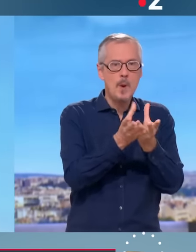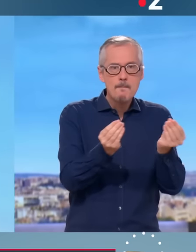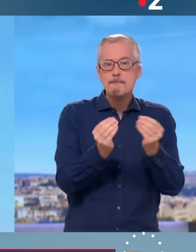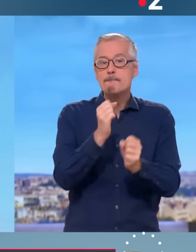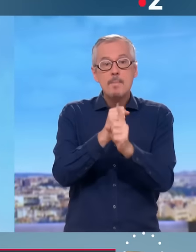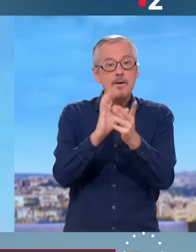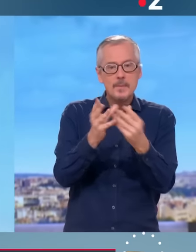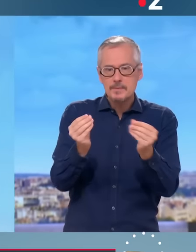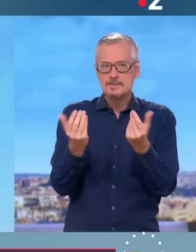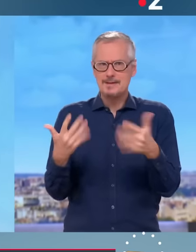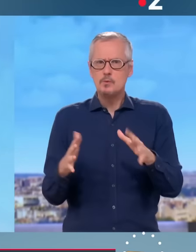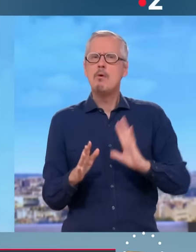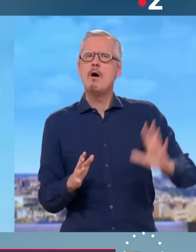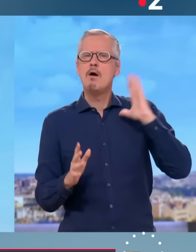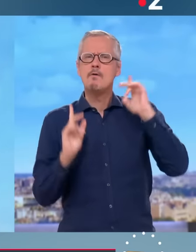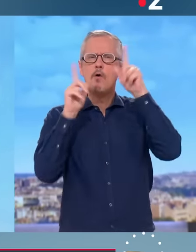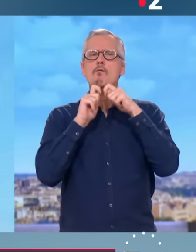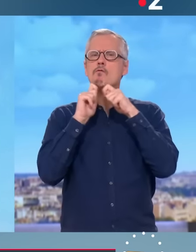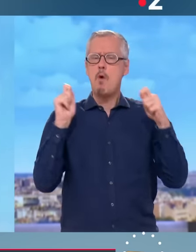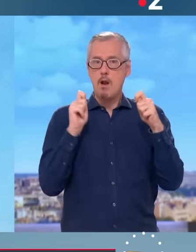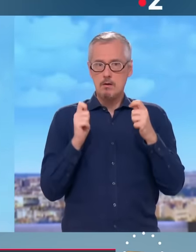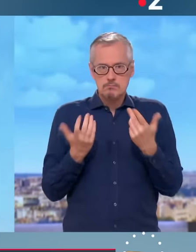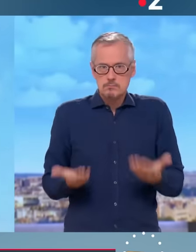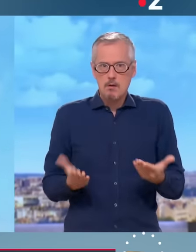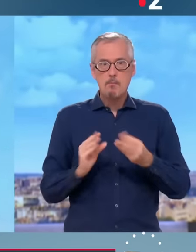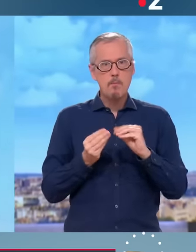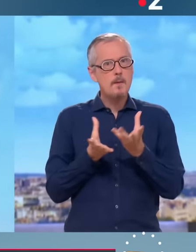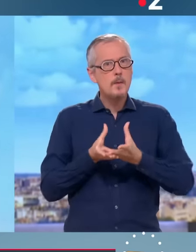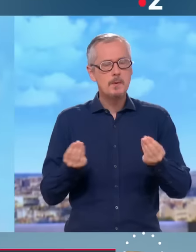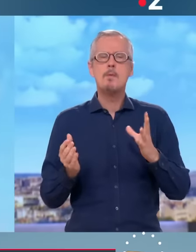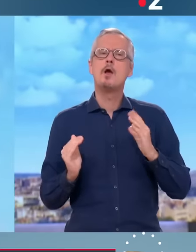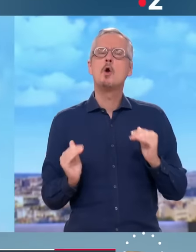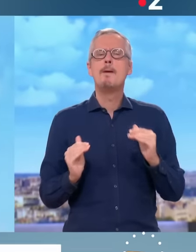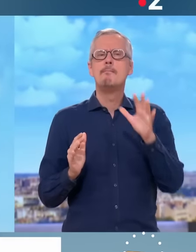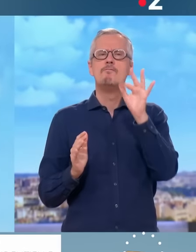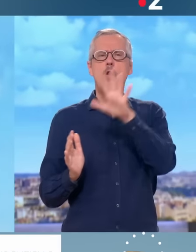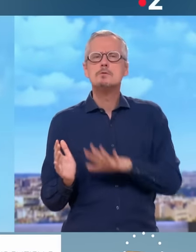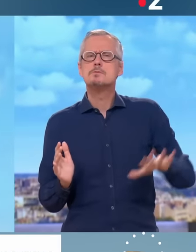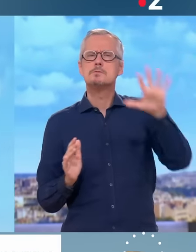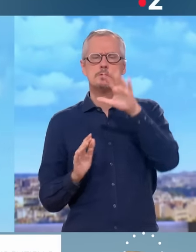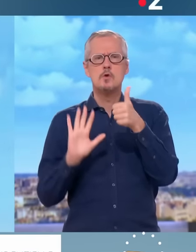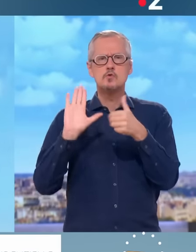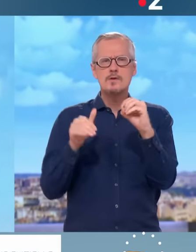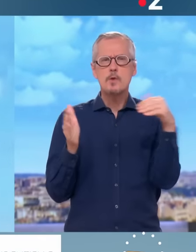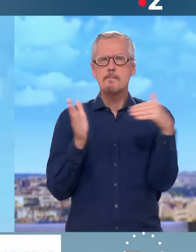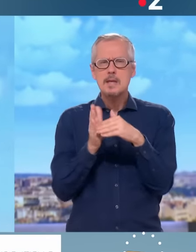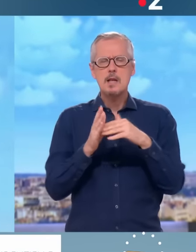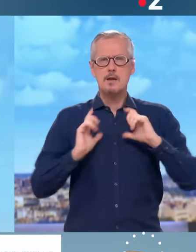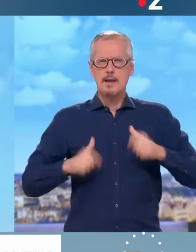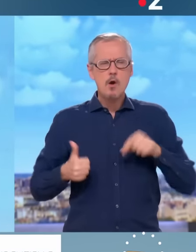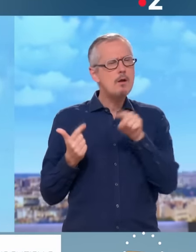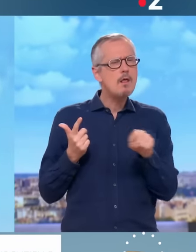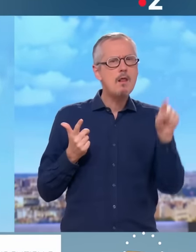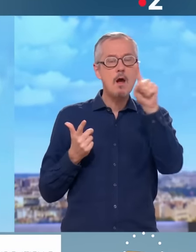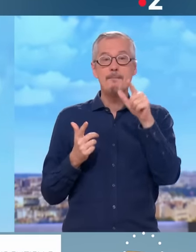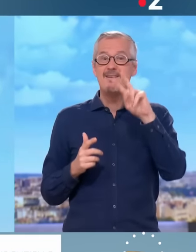se posent les problèmes de façon très marginale, disons-le quand même, sur 60 000 établissements scolaires, il doit y en avoir à peu près quelques dizaines qui